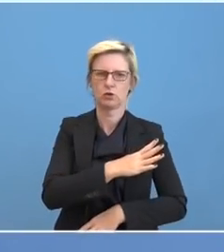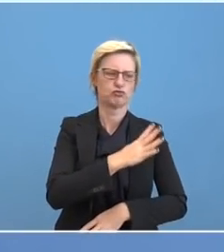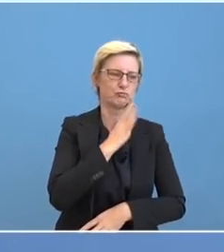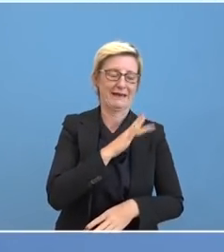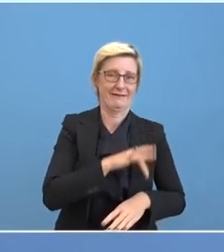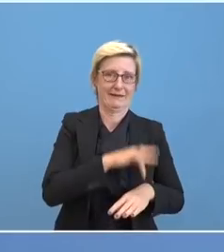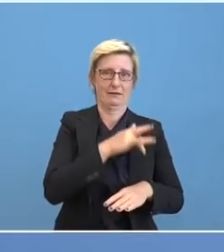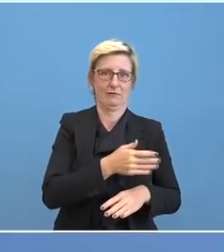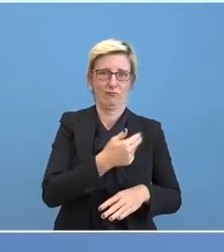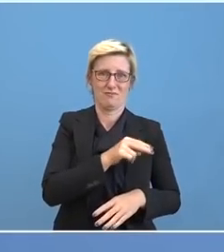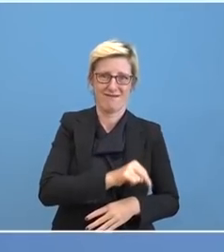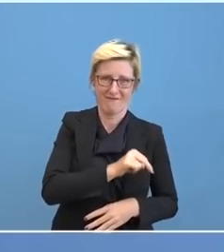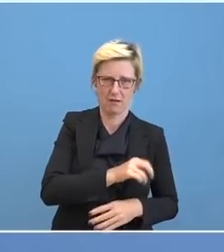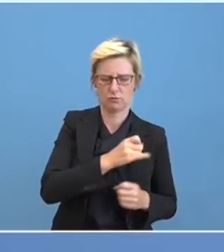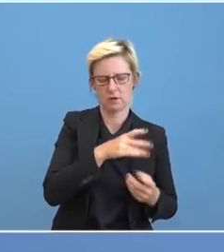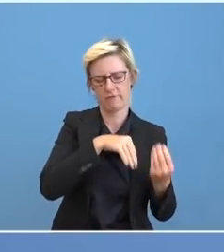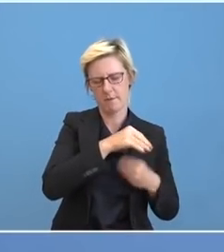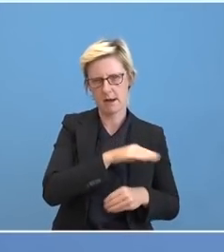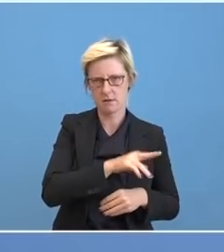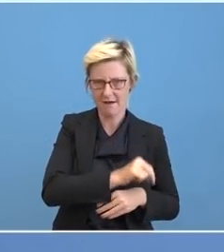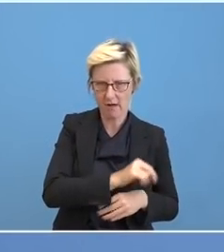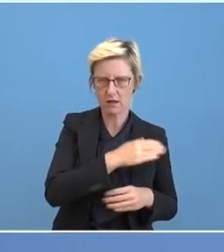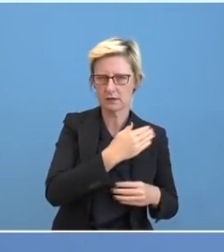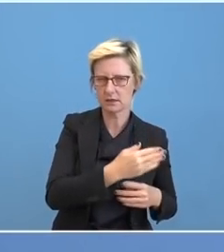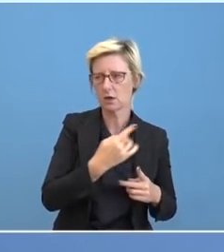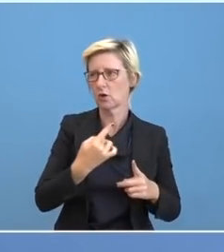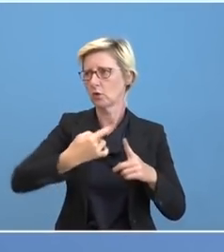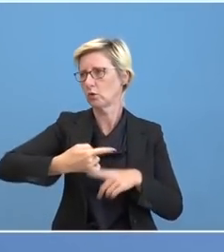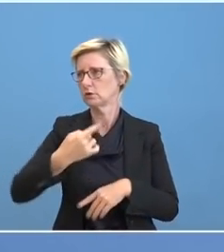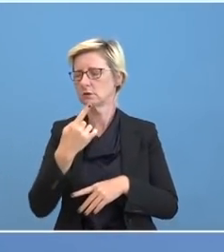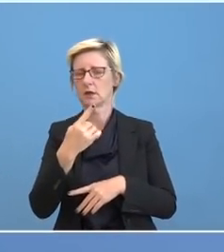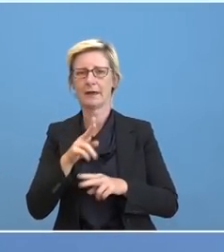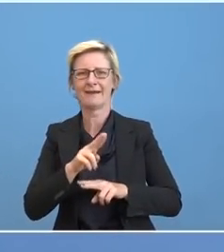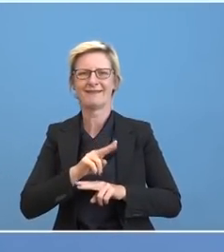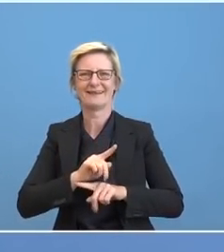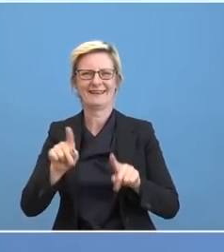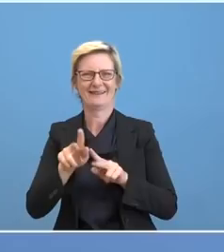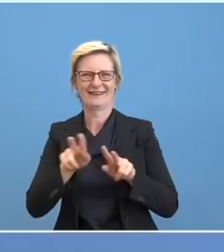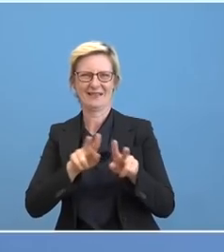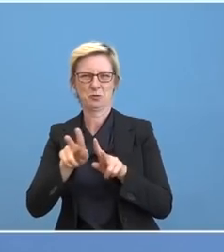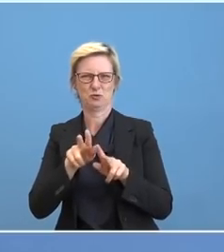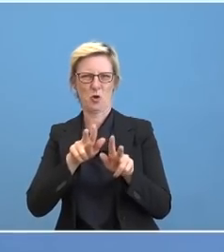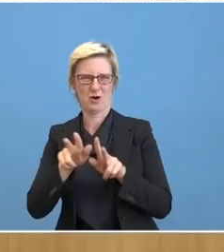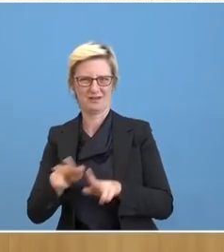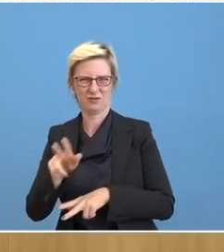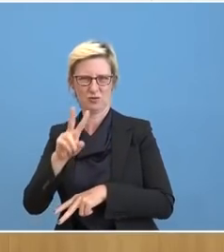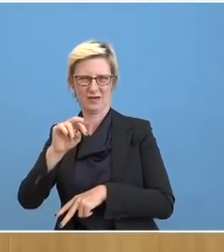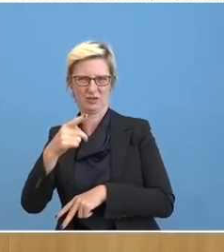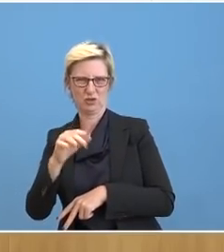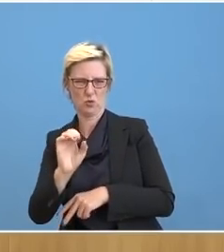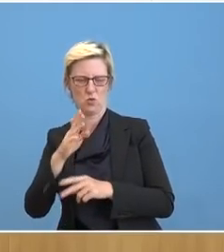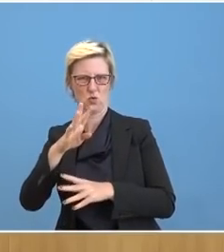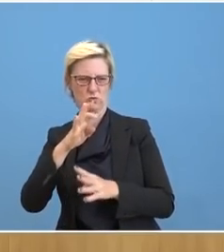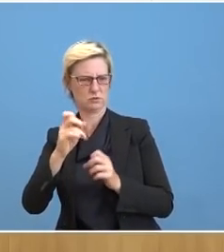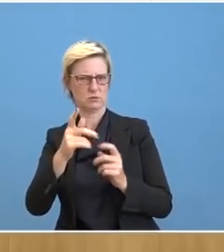von Herrn Nawalny oder der Familie von Herrn Nawalny und dem Chef dieser Nichtregierungsorganisation sich abzuspielen. Das kann ich nicht kommentieren.